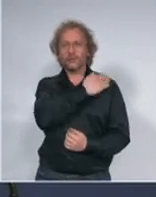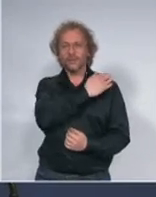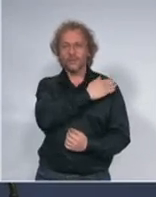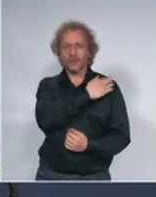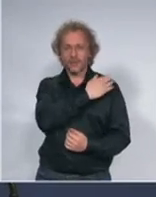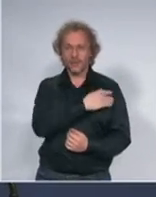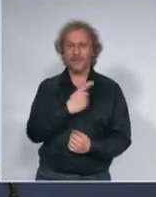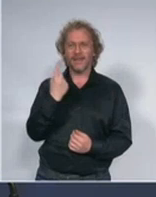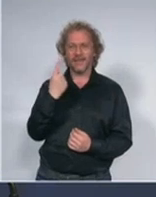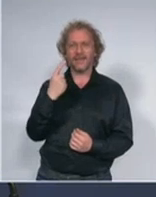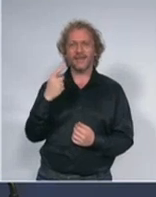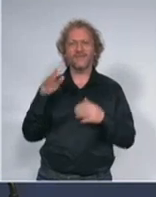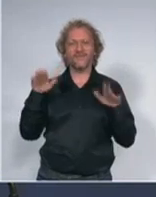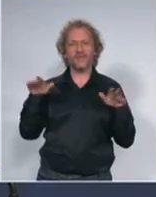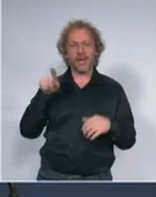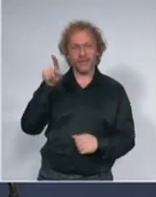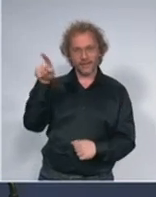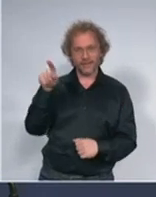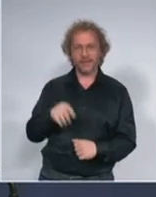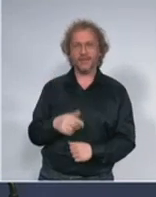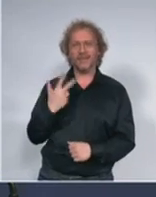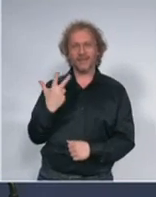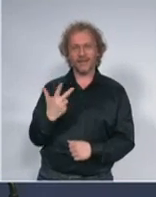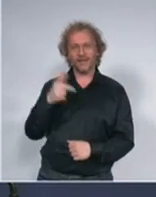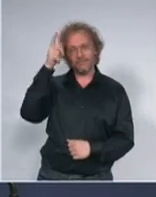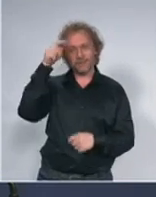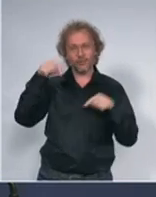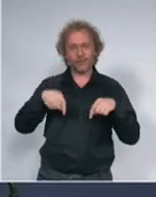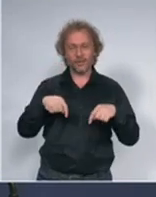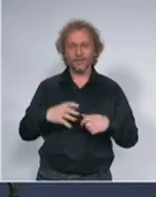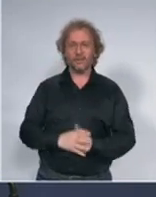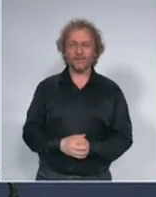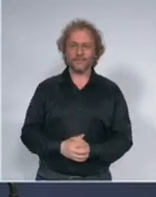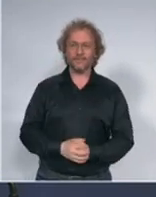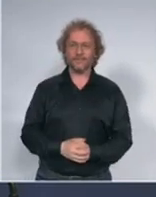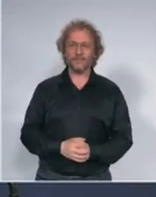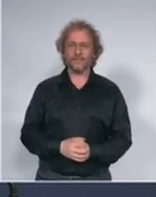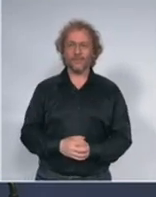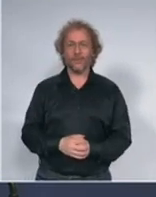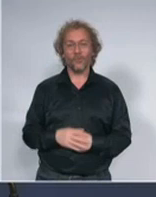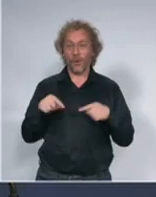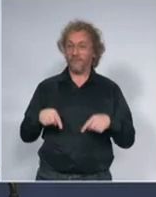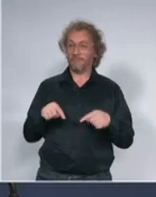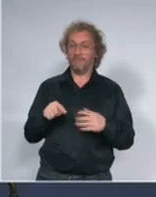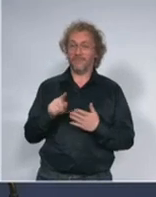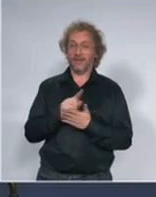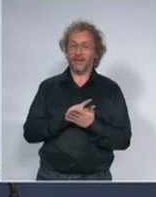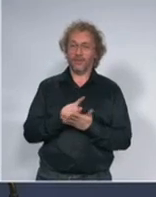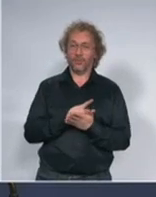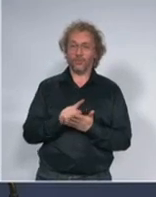Vranja i troje iz Beograda u ovom trenutku ja ću vam reći